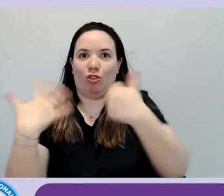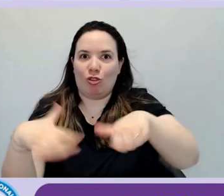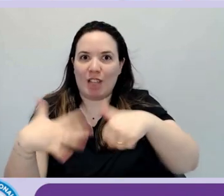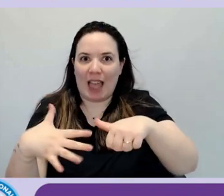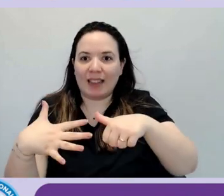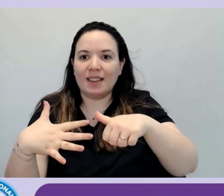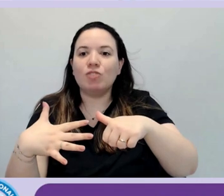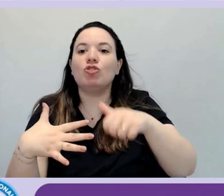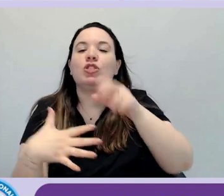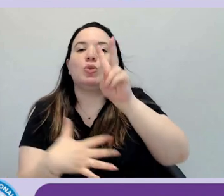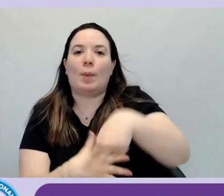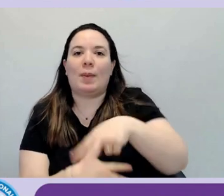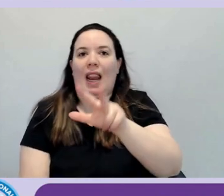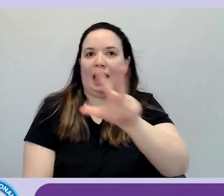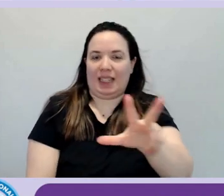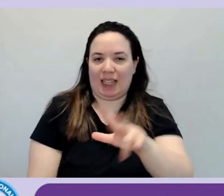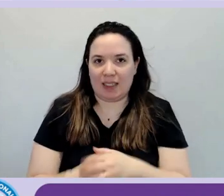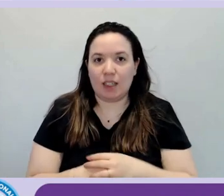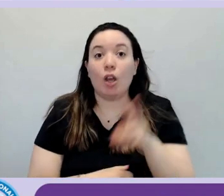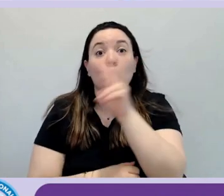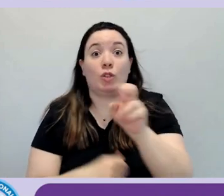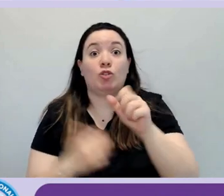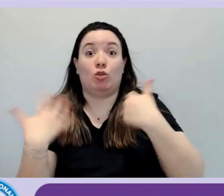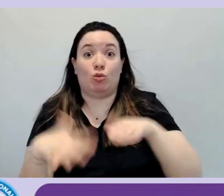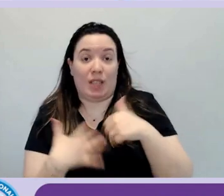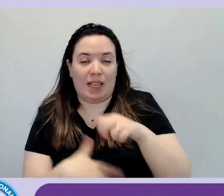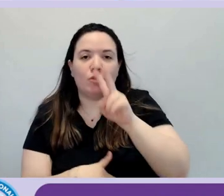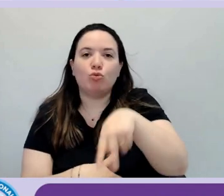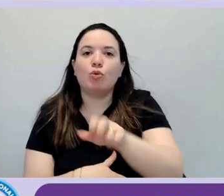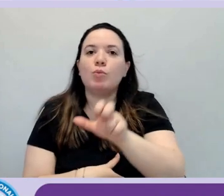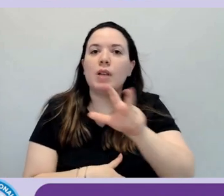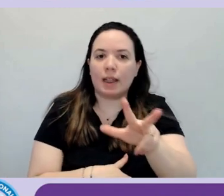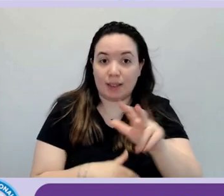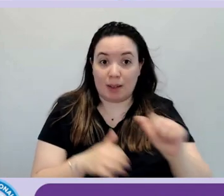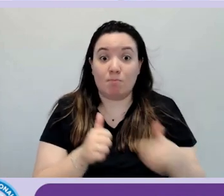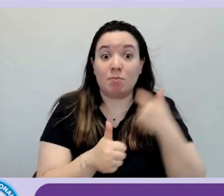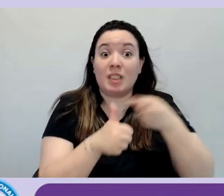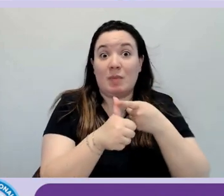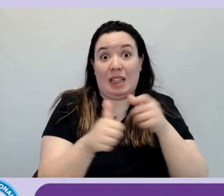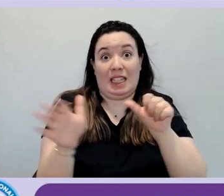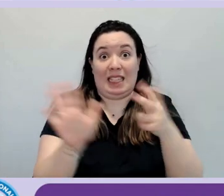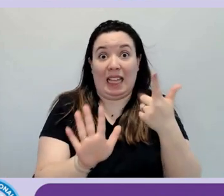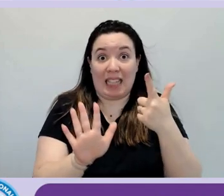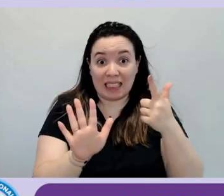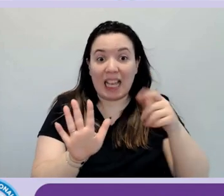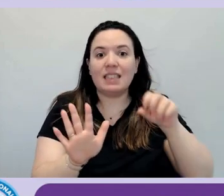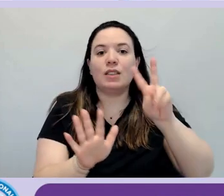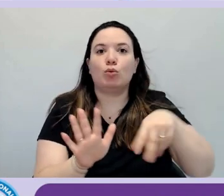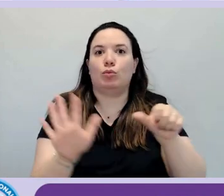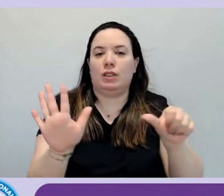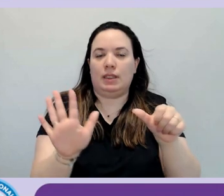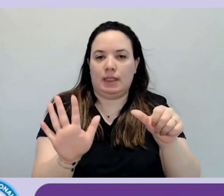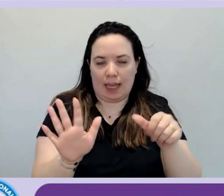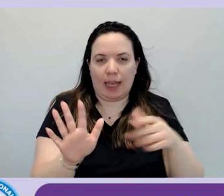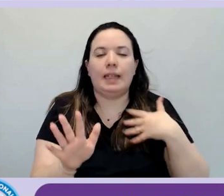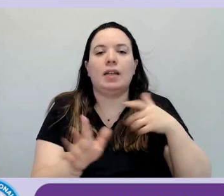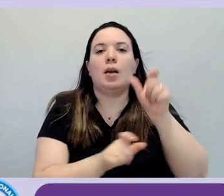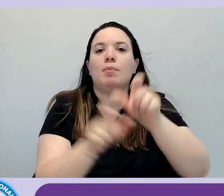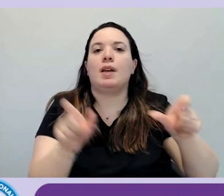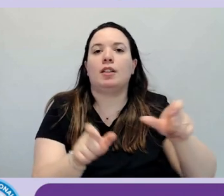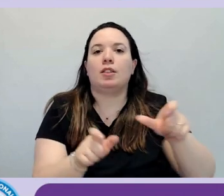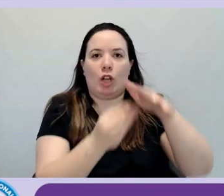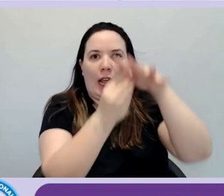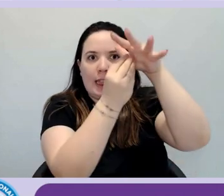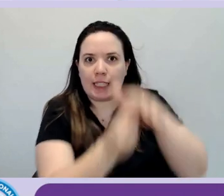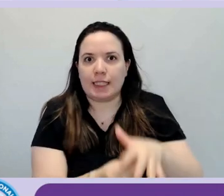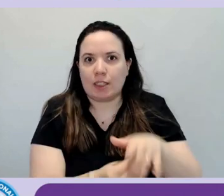la prima tutela le persone con disabilità vittime di discriminazioni, la seconda tutela